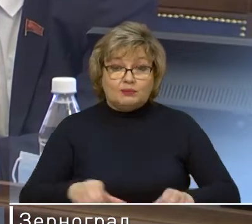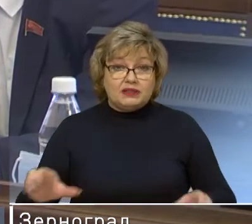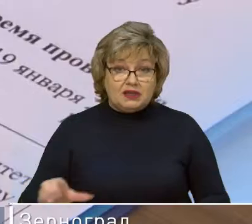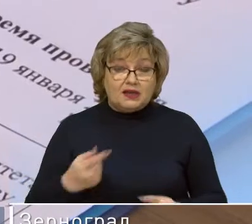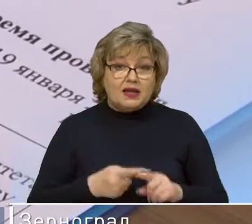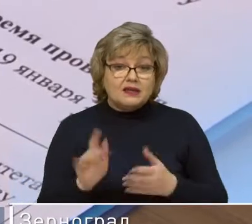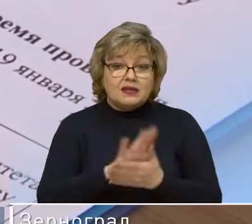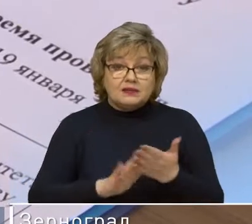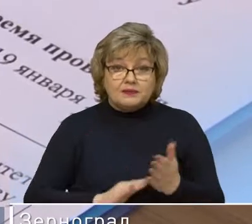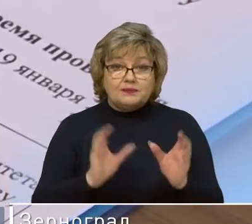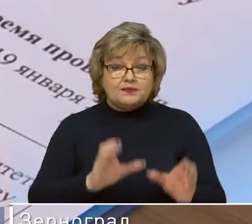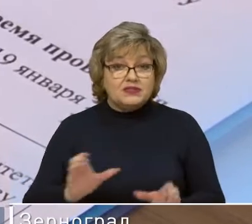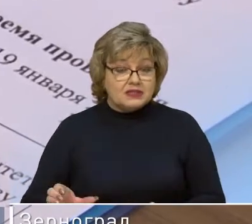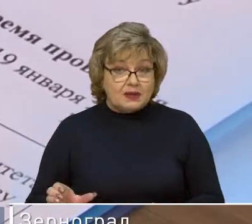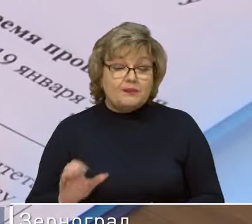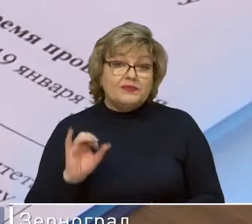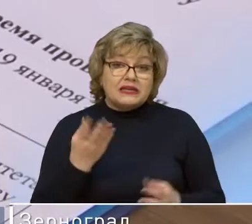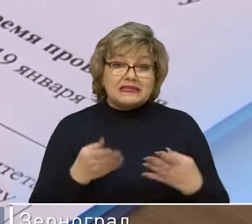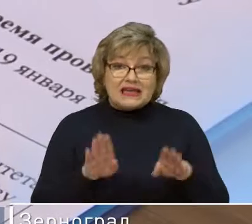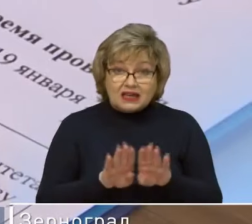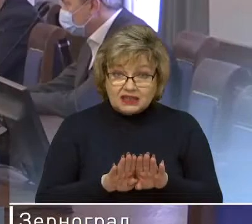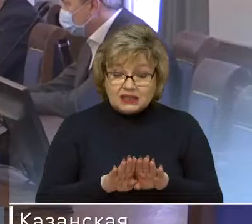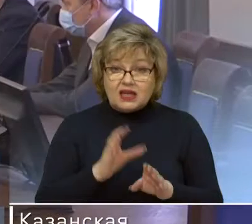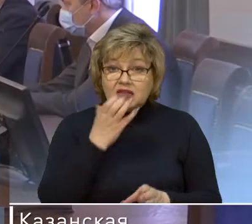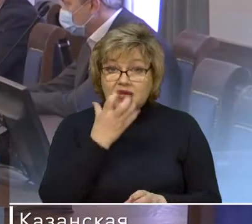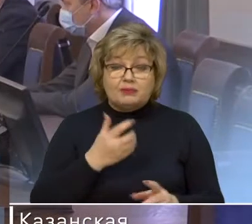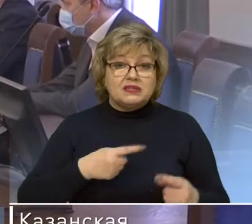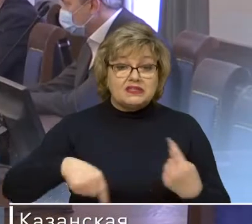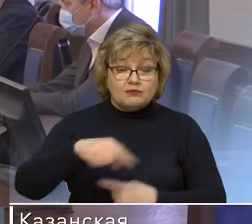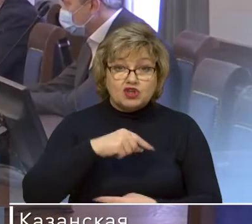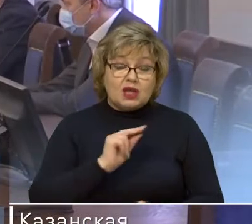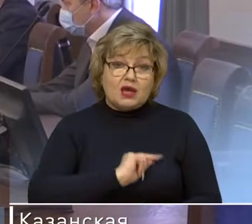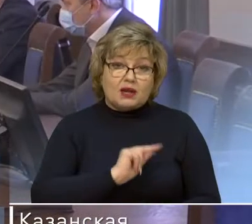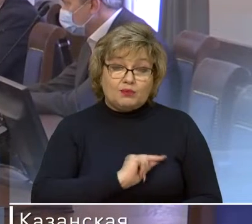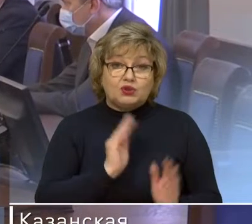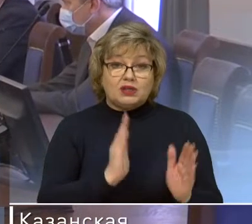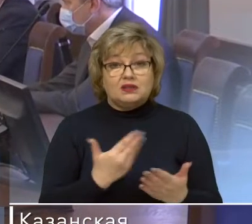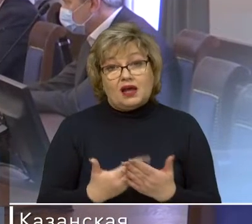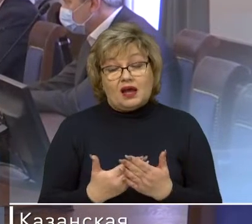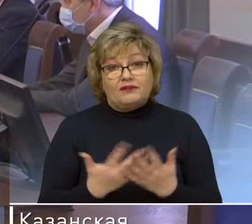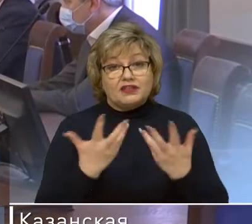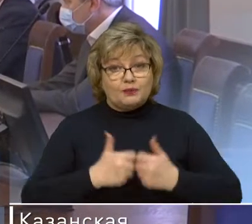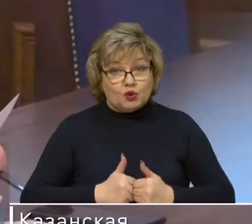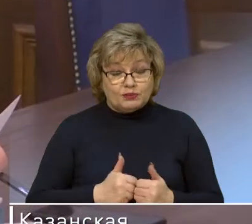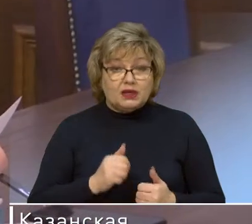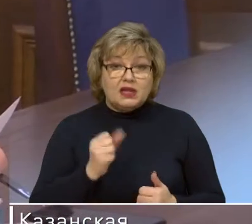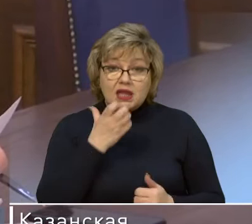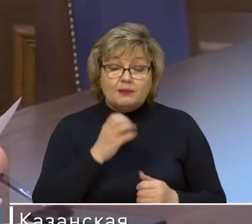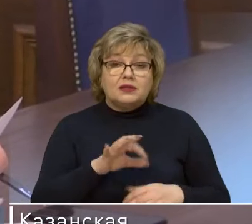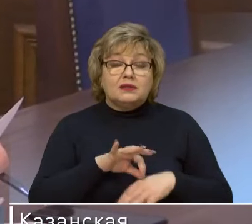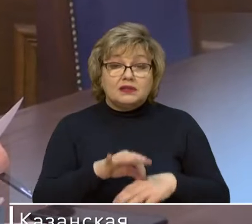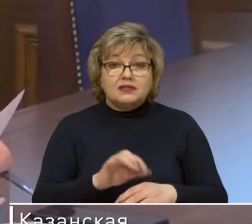время промывки систем отопления. Закрытая же система теплоснабжения работает автономно и предполагает, что теплоноситель